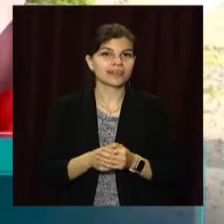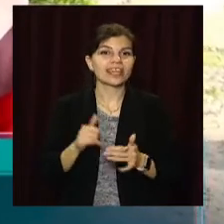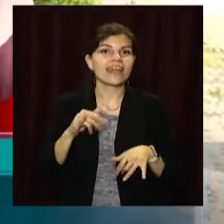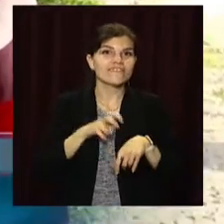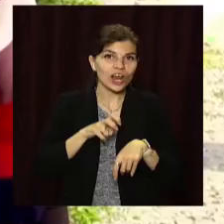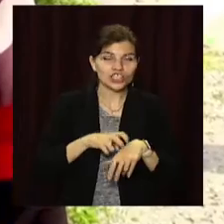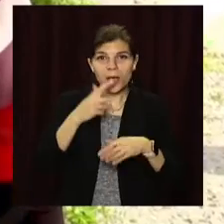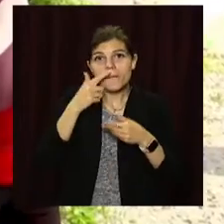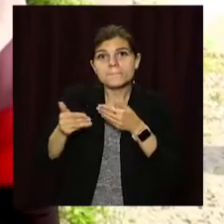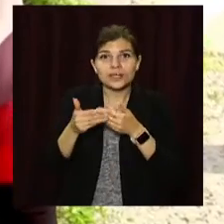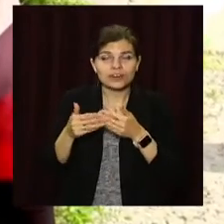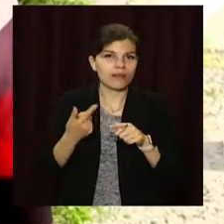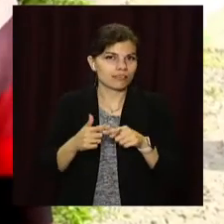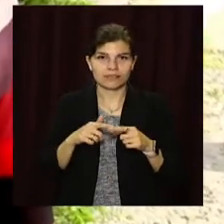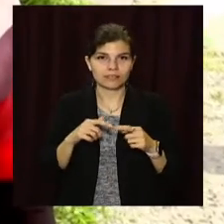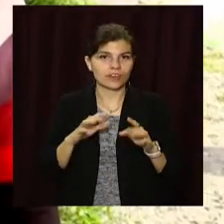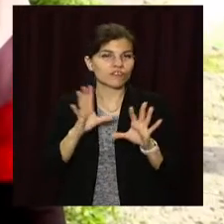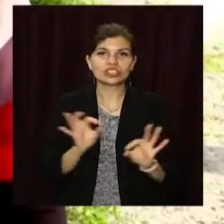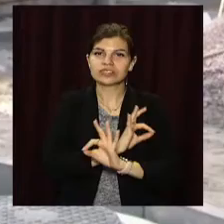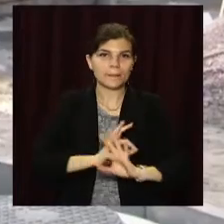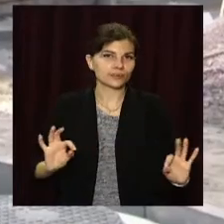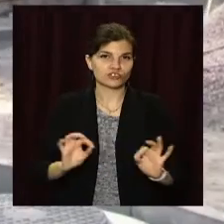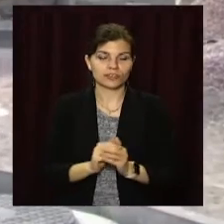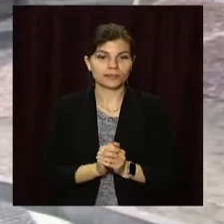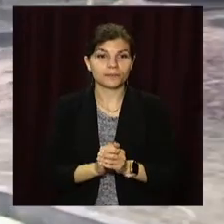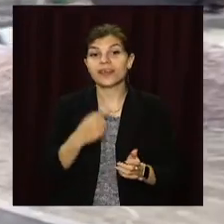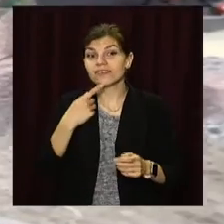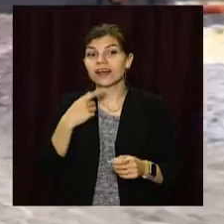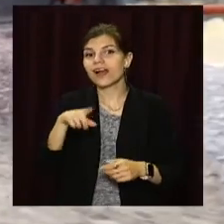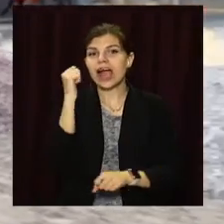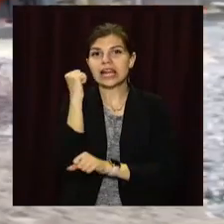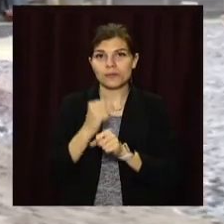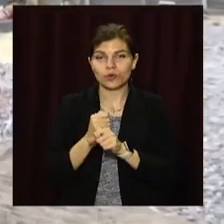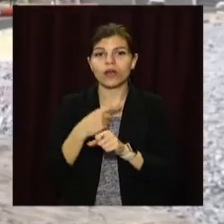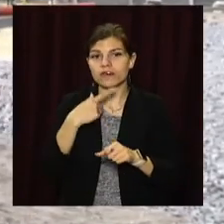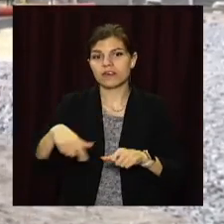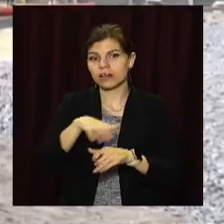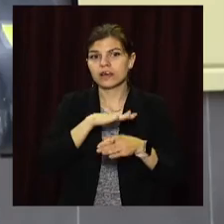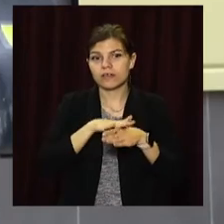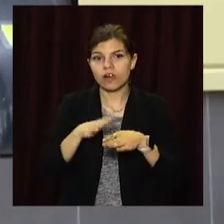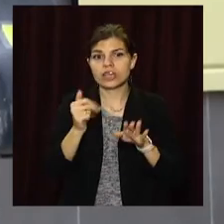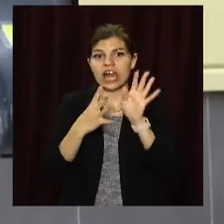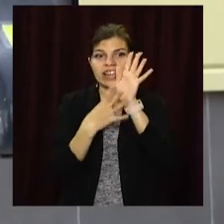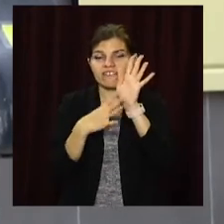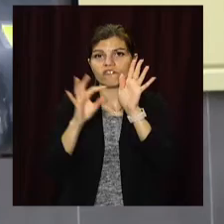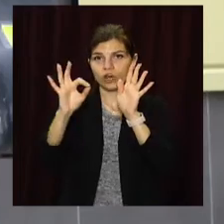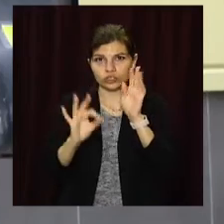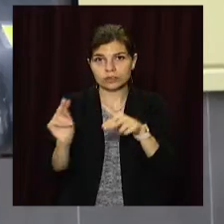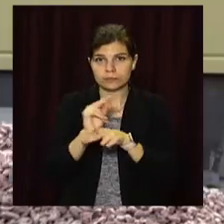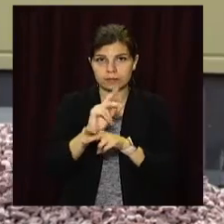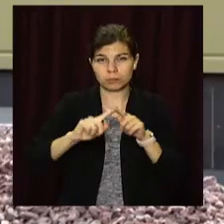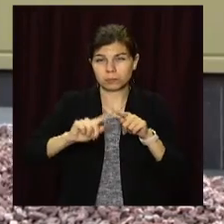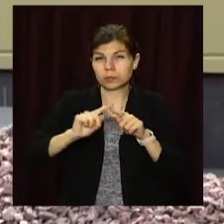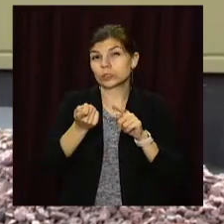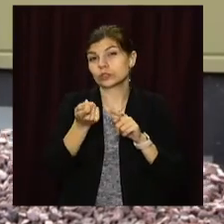врачі поближче сюди. Все замечательно. За словами підрядників, об'єкт виконаний на 90%. Це нова